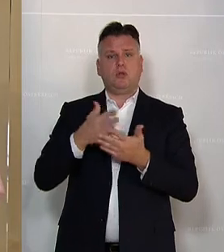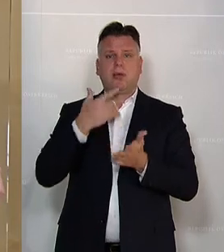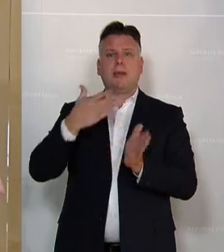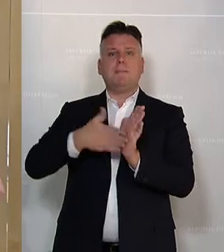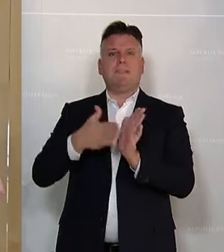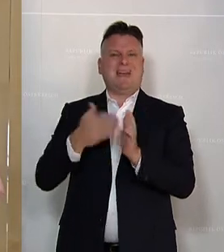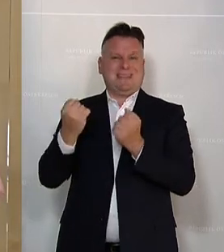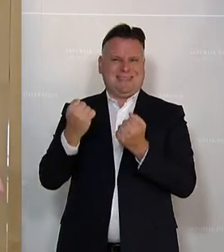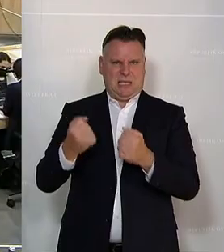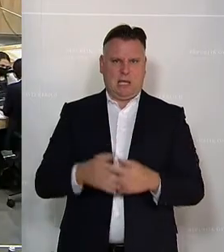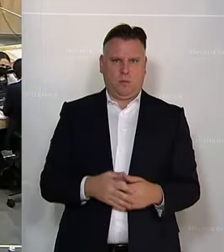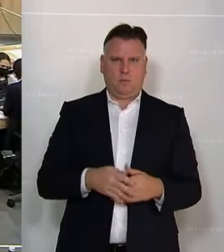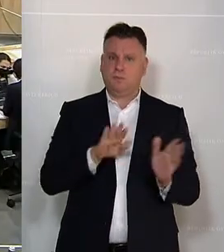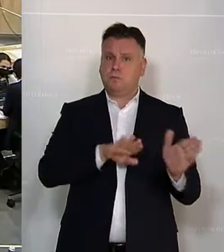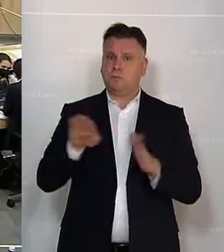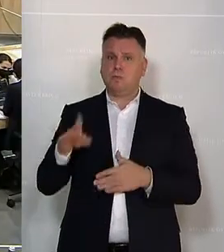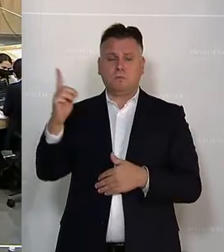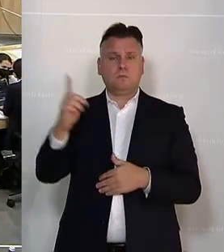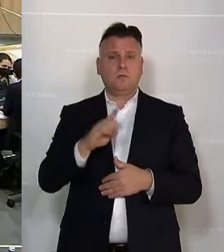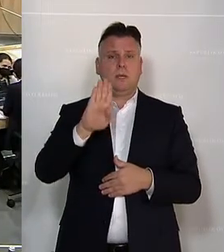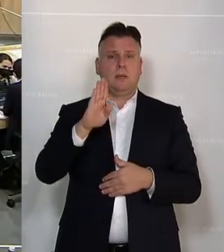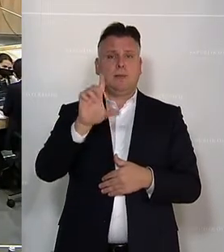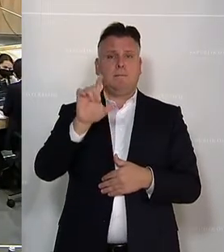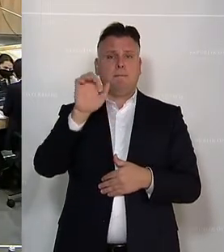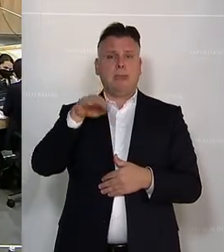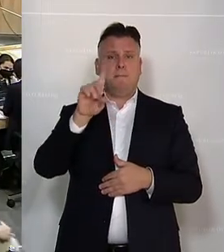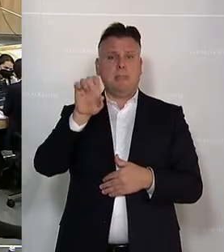Nächste Frage stellt die Frau Abgeordnete Blümlinger, bitte sehr.